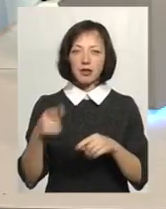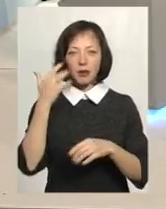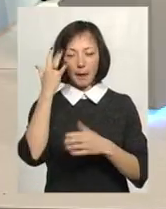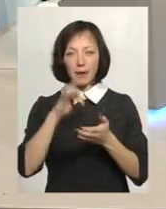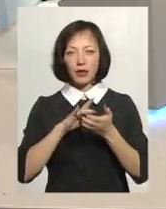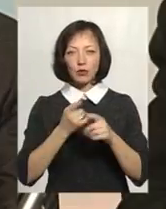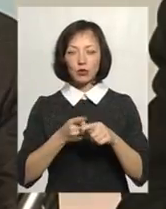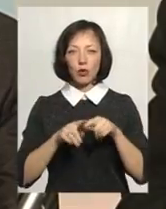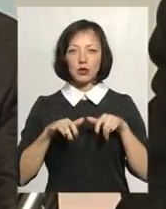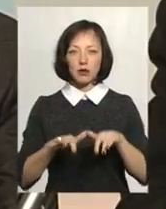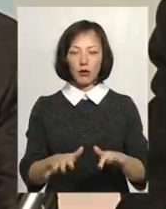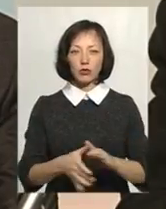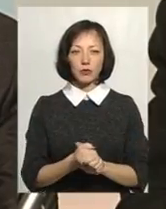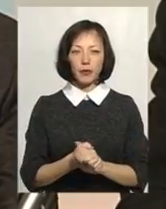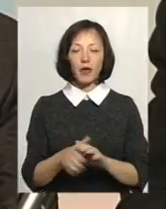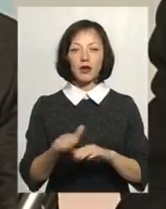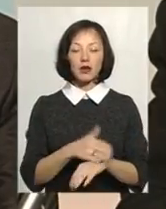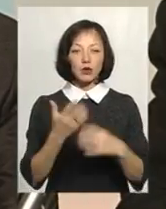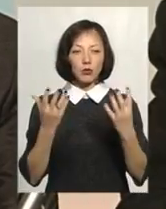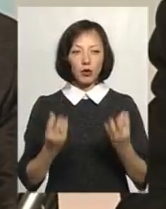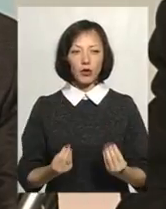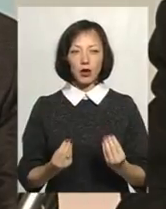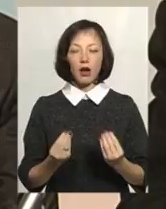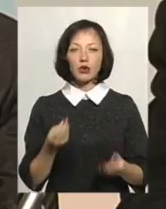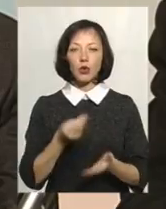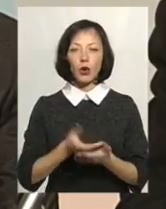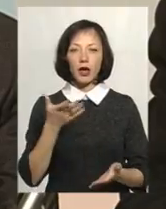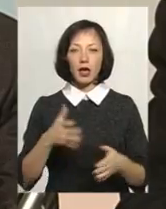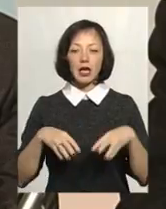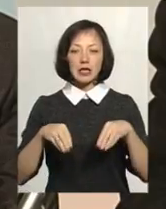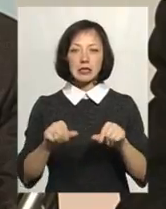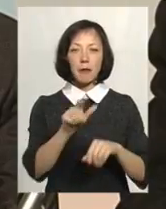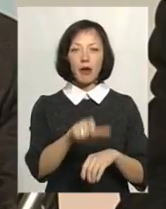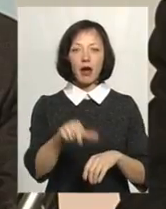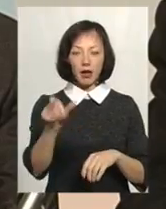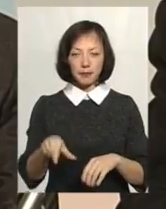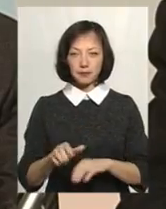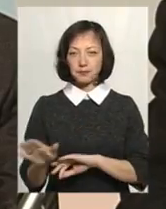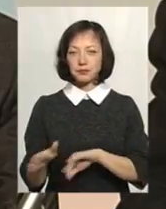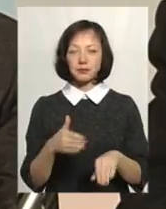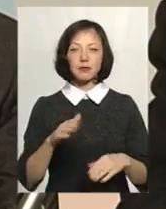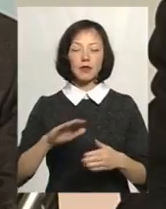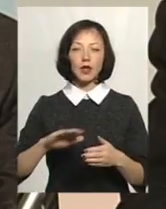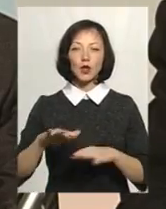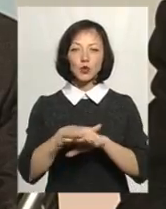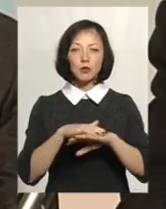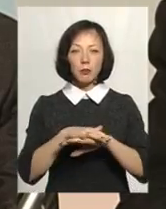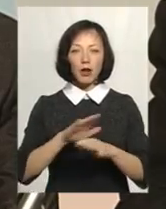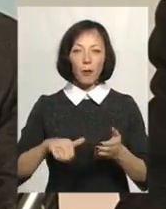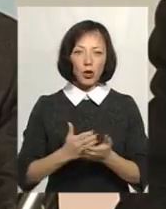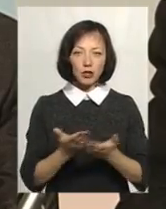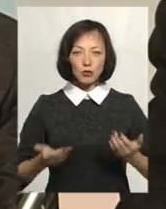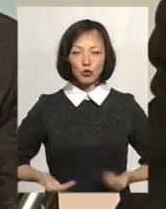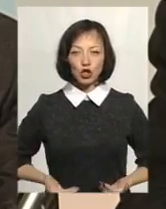цього заходу. Доброго дня, дорогі земляки. В суспільно-політичному житті області